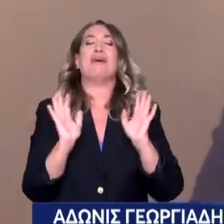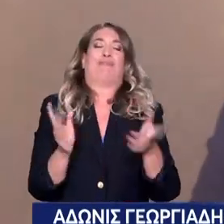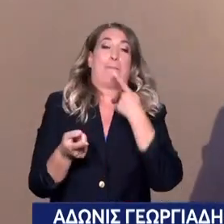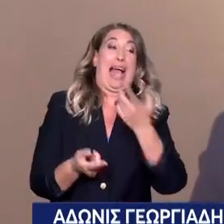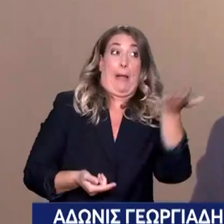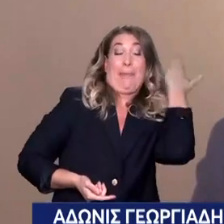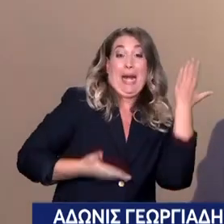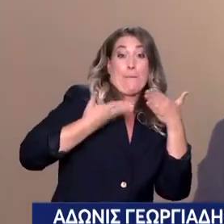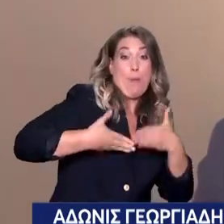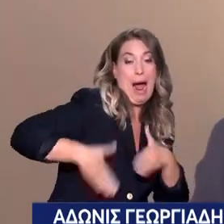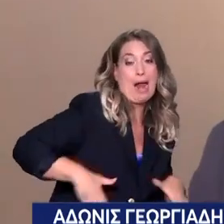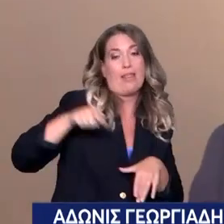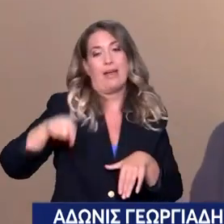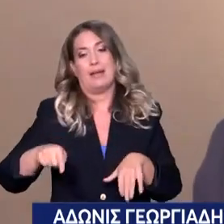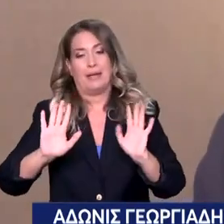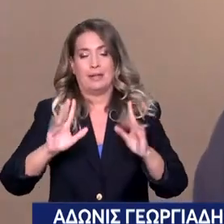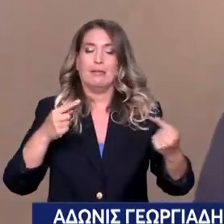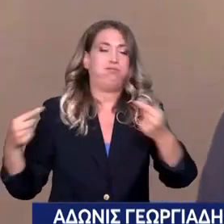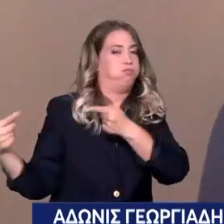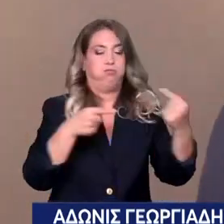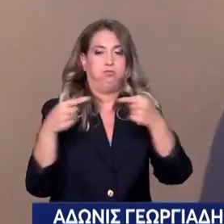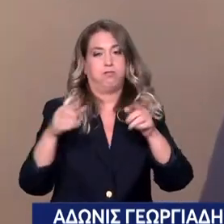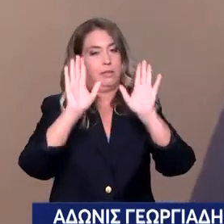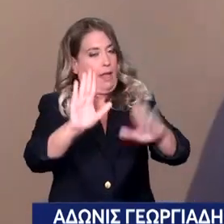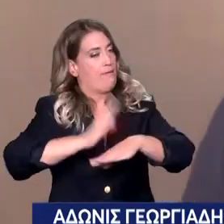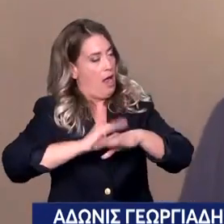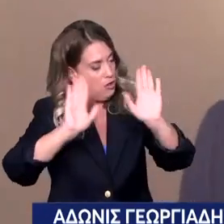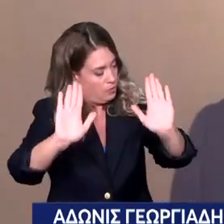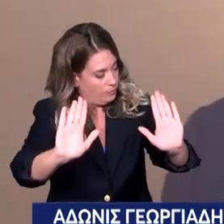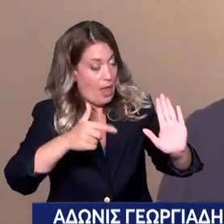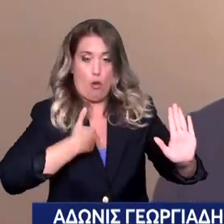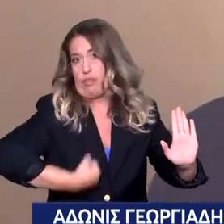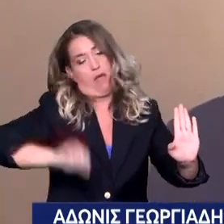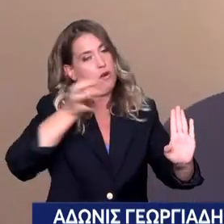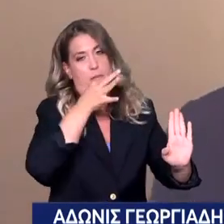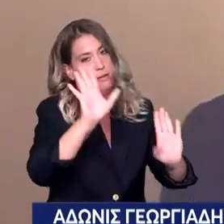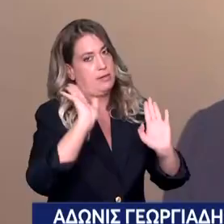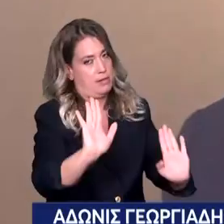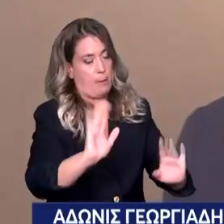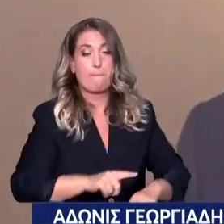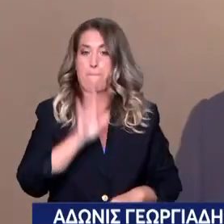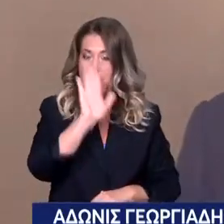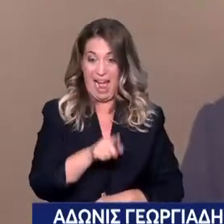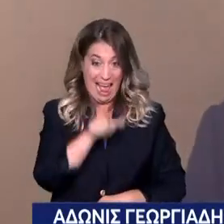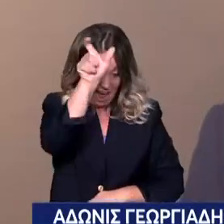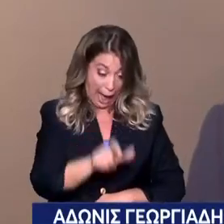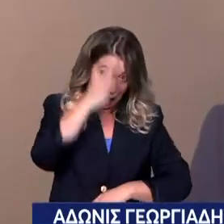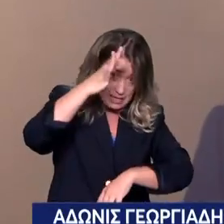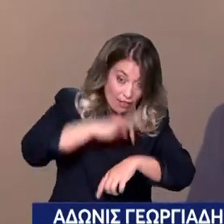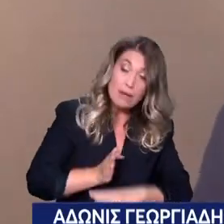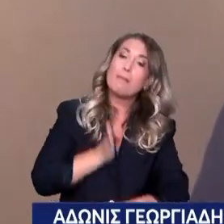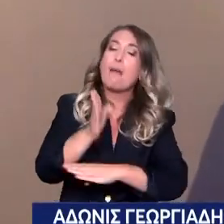Διαφωνώ ριζικά και κάθεται με αυτό που λέτε Επιτρέψτε μου να πω το γιατί Όταν περιμένεις οκτώ ώρες Στην εφημερία